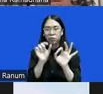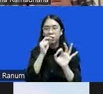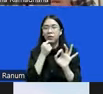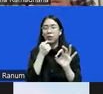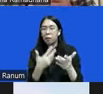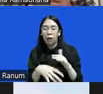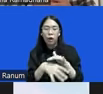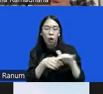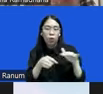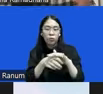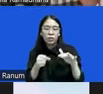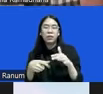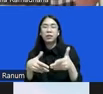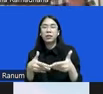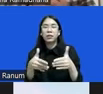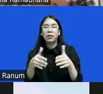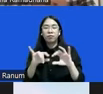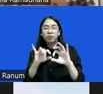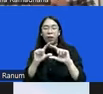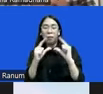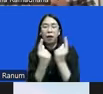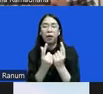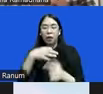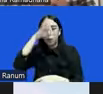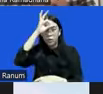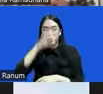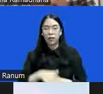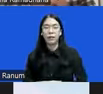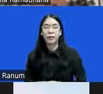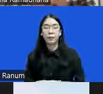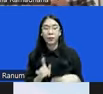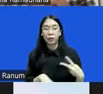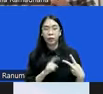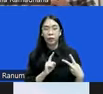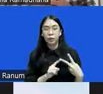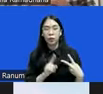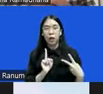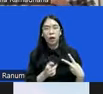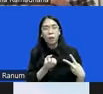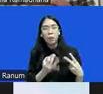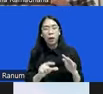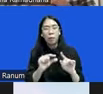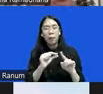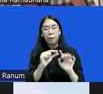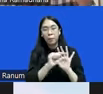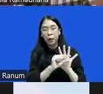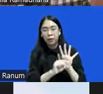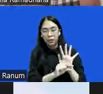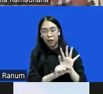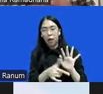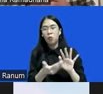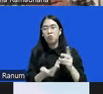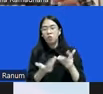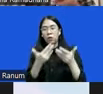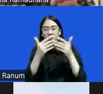di tubuh kepolisian. Kemudian yang kedua, ada beberapa pasal yang berpotensi membuka keran